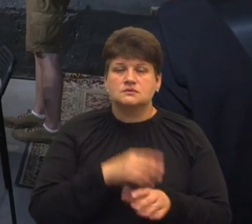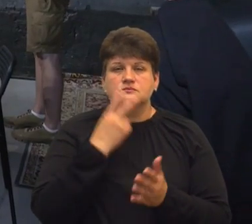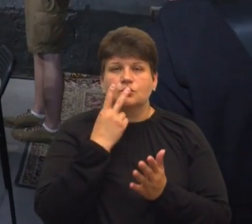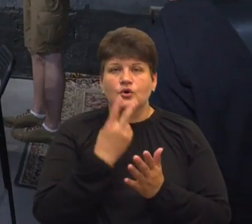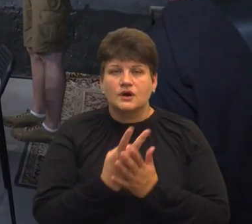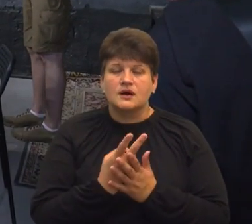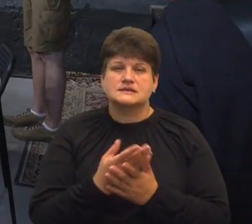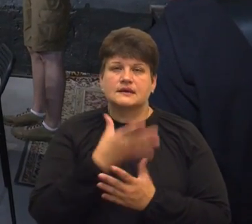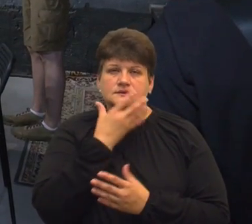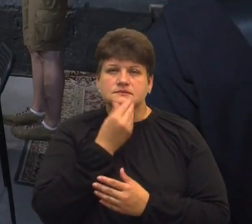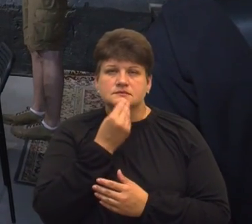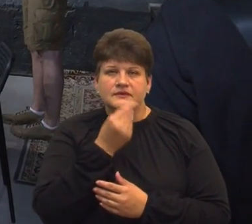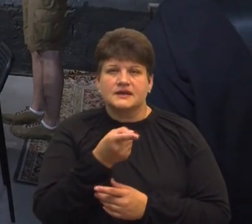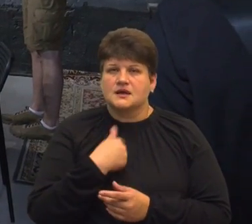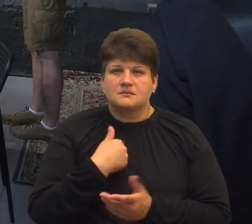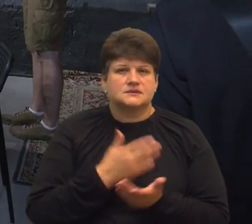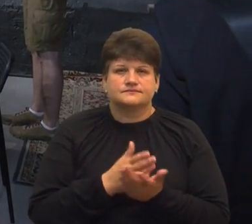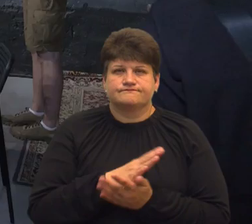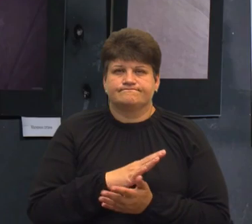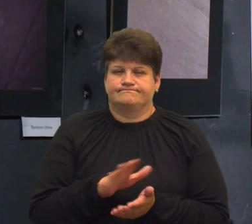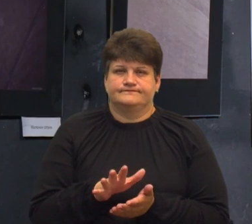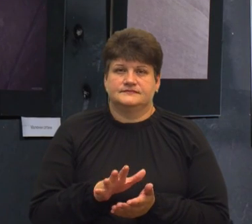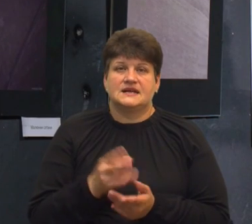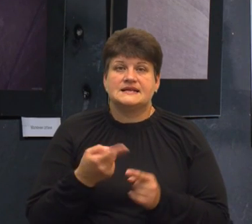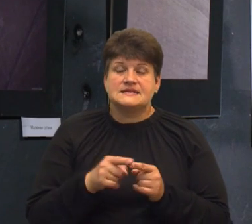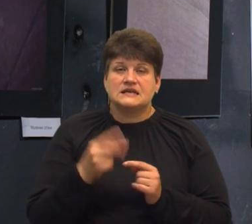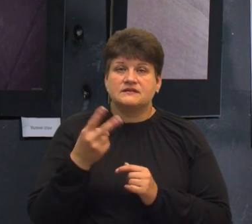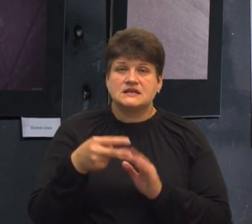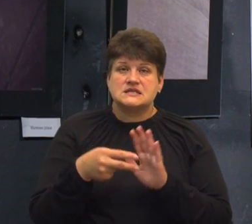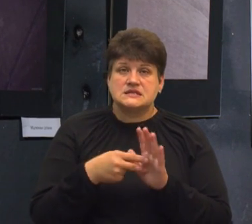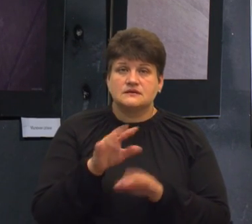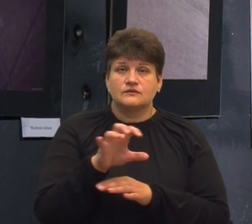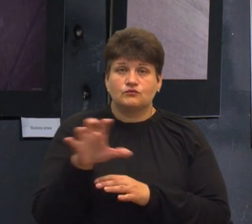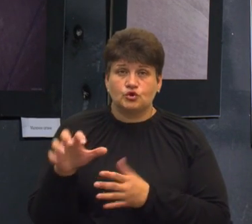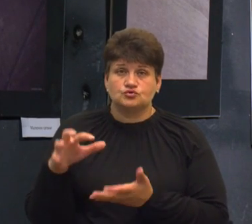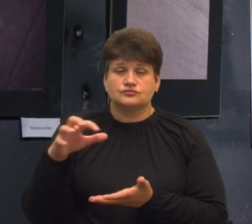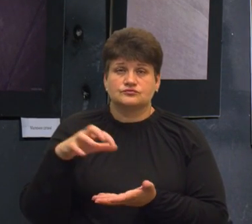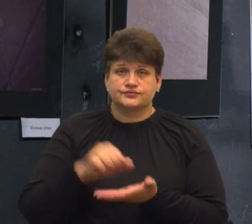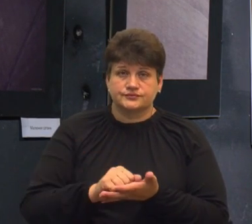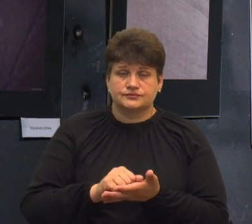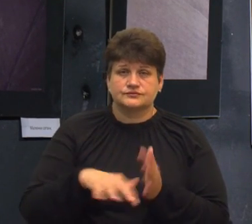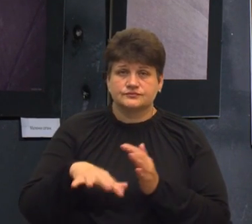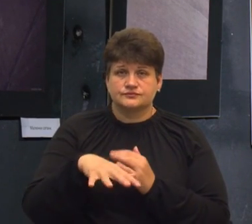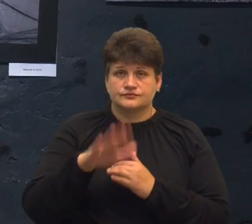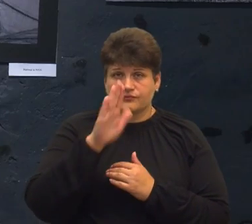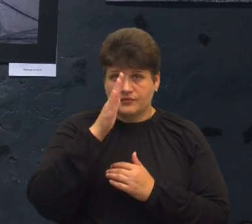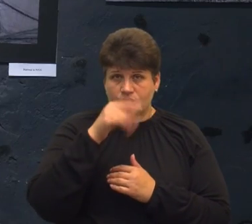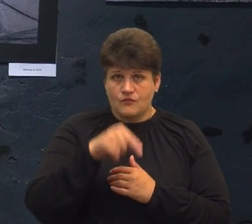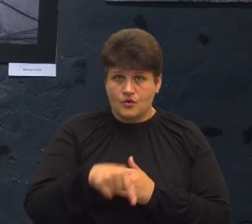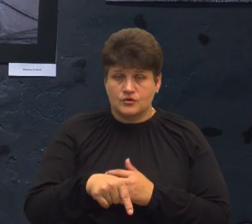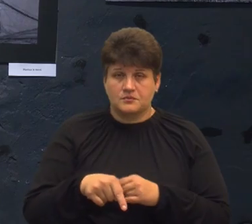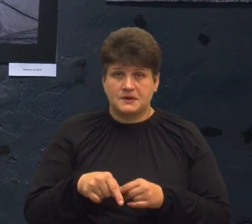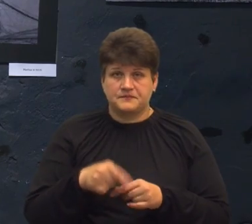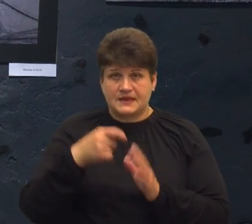«Краєвиди, який ми не заслужили». Це 27 світлин, окупованих територій України, знятих на військовий безпілотник,